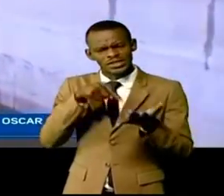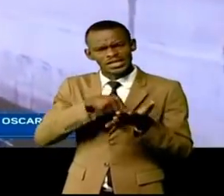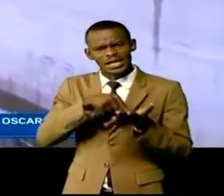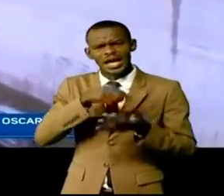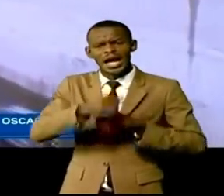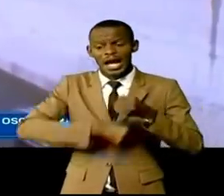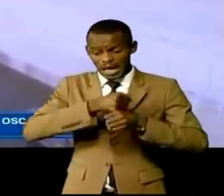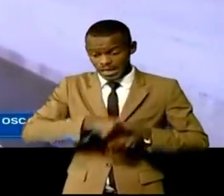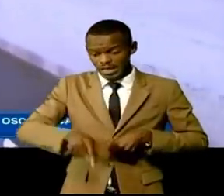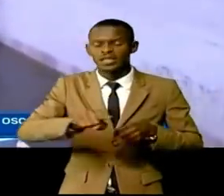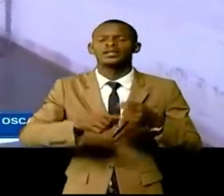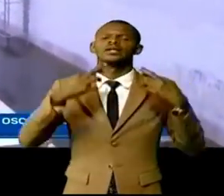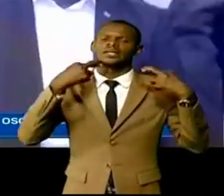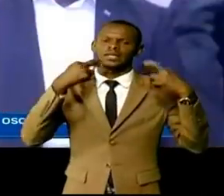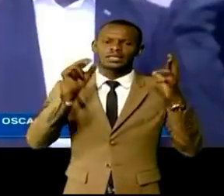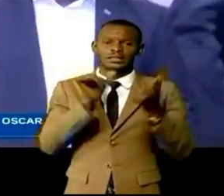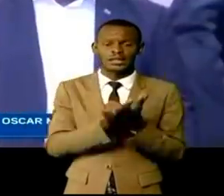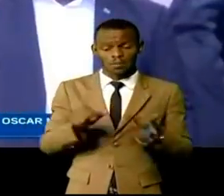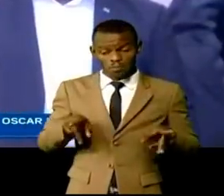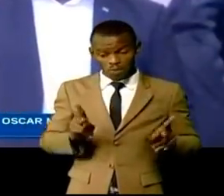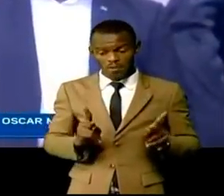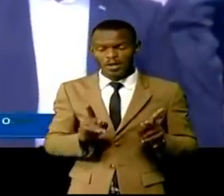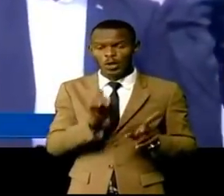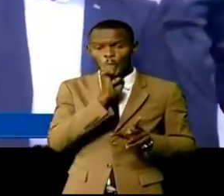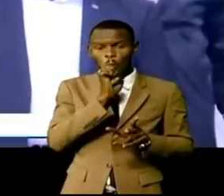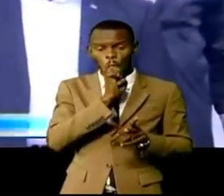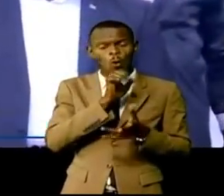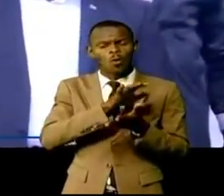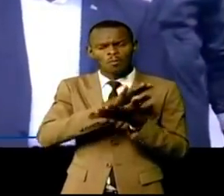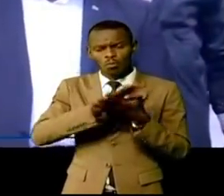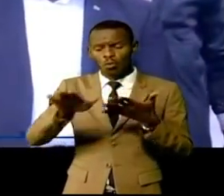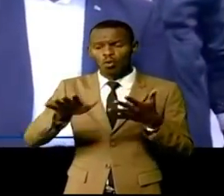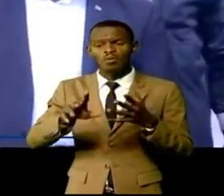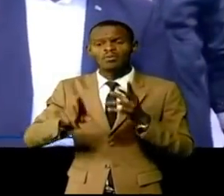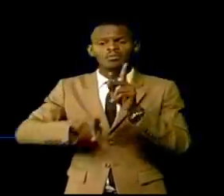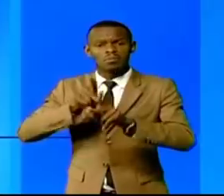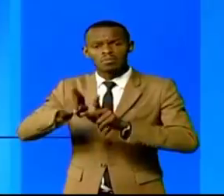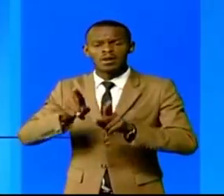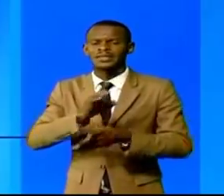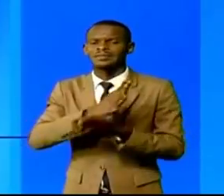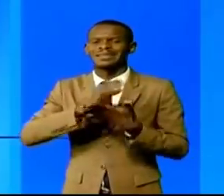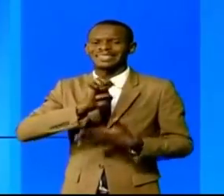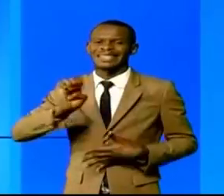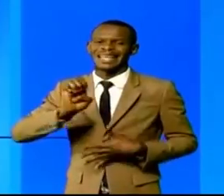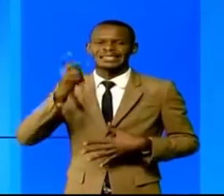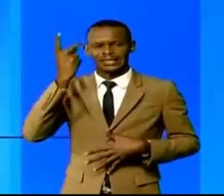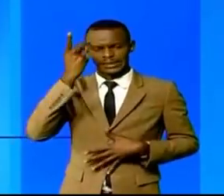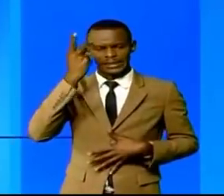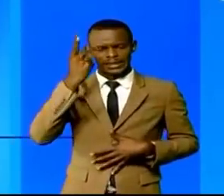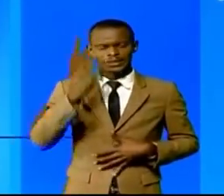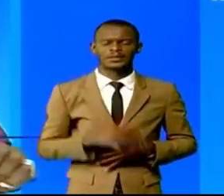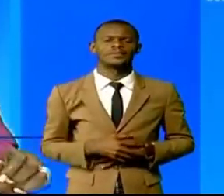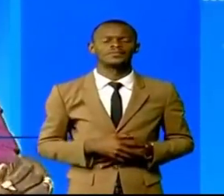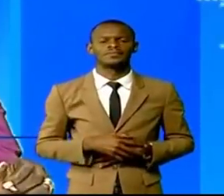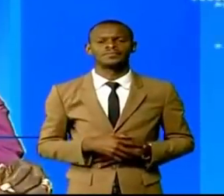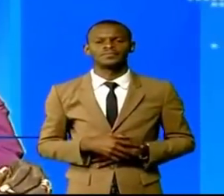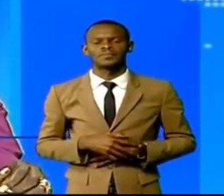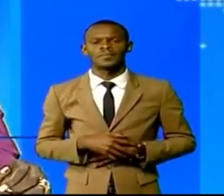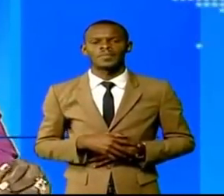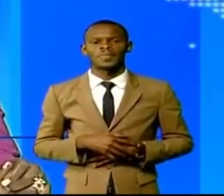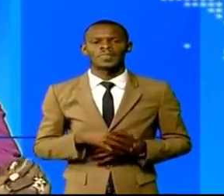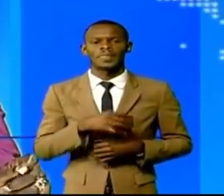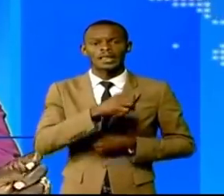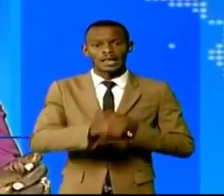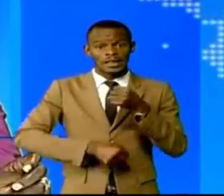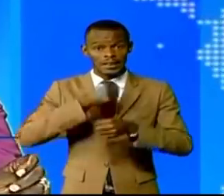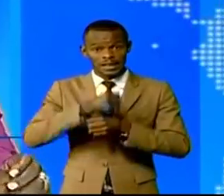améliorer la desserte en eau potable de la partie est de Kinshasa. Et puis, la réunion annuelle ordinaire sur l